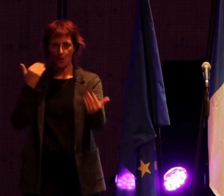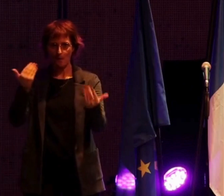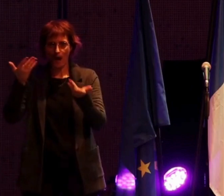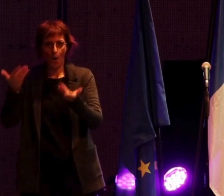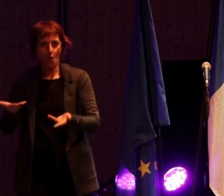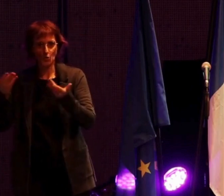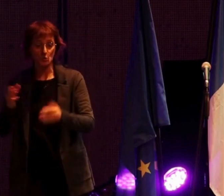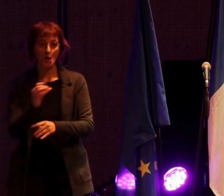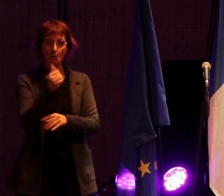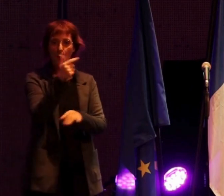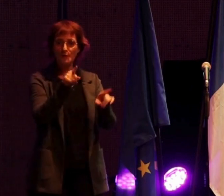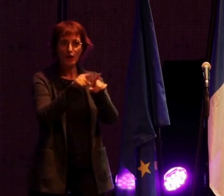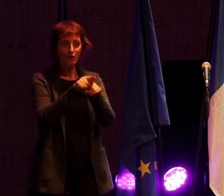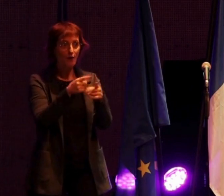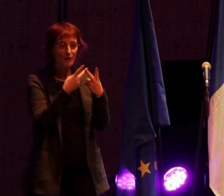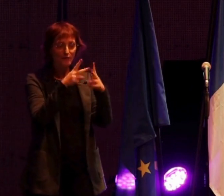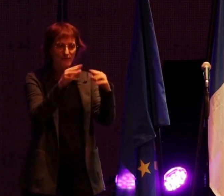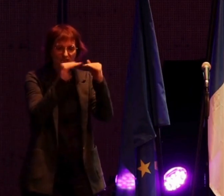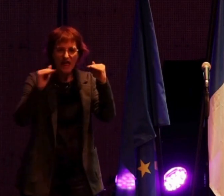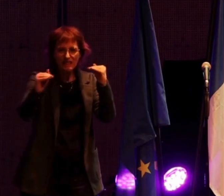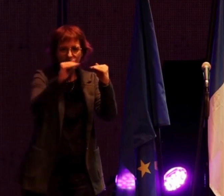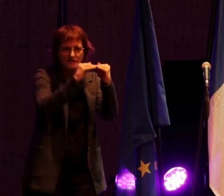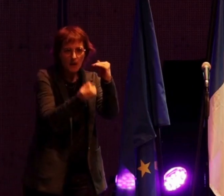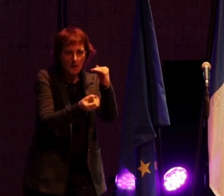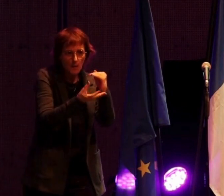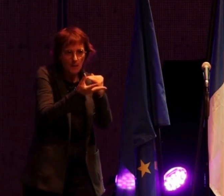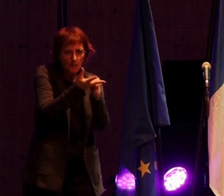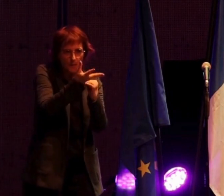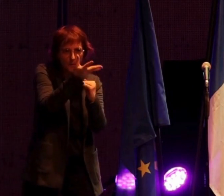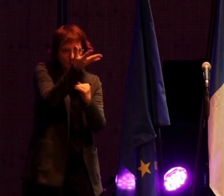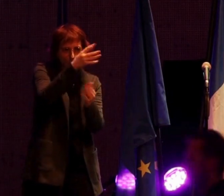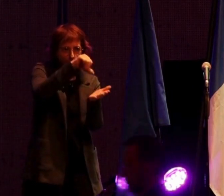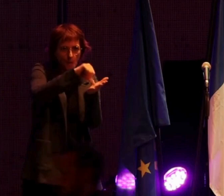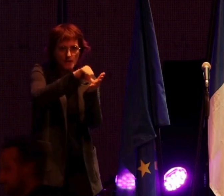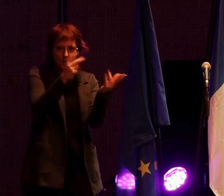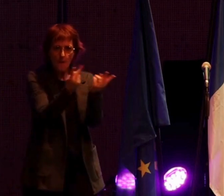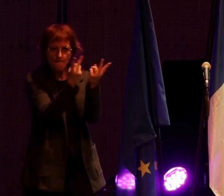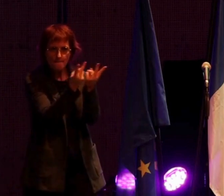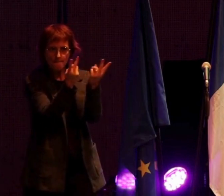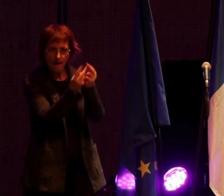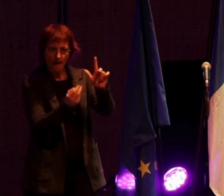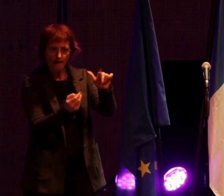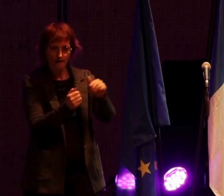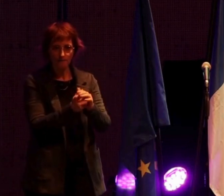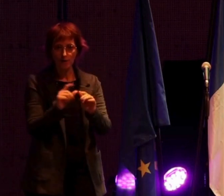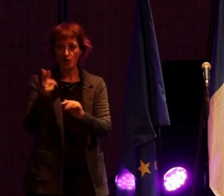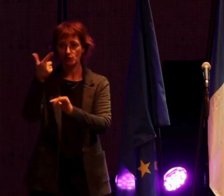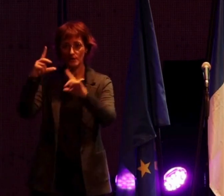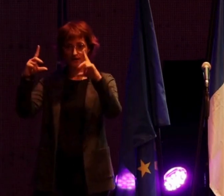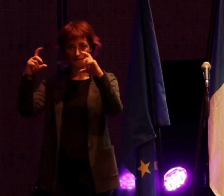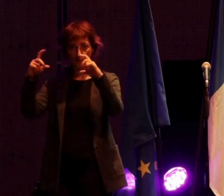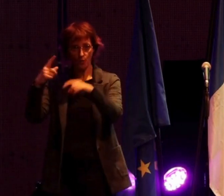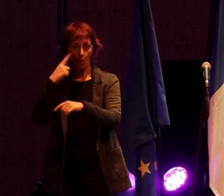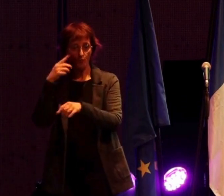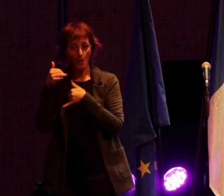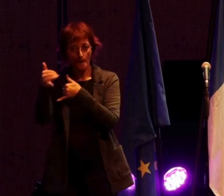Sur le premier, on pourrait croire à la naissance d'une ville en plein désert avec son oasis au milieu, le parc d'Animathieu. Et sur la deuxième photo,